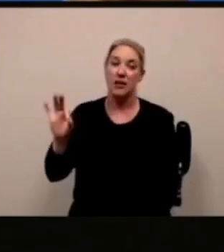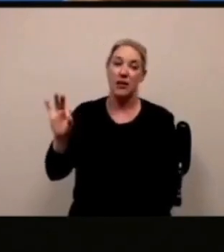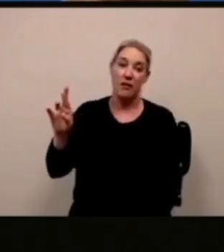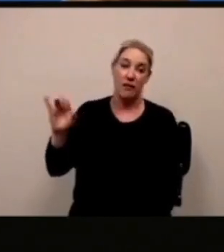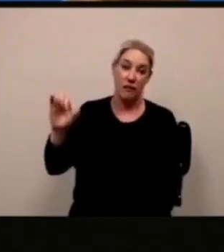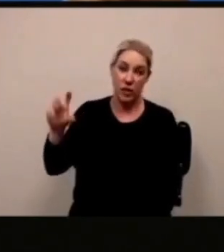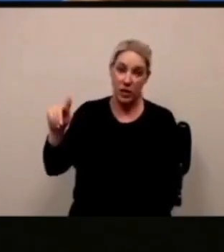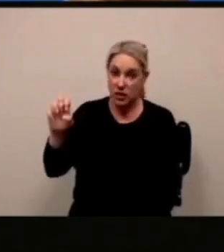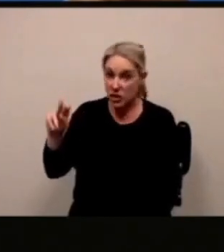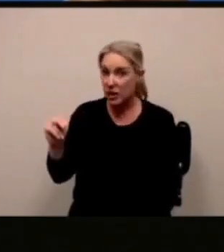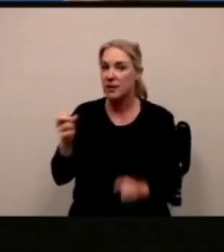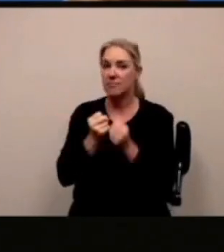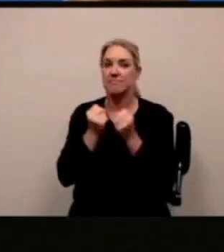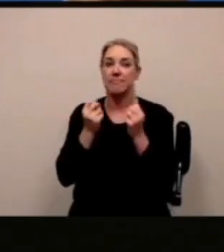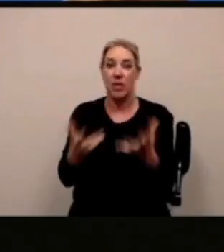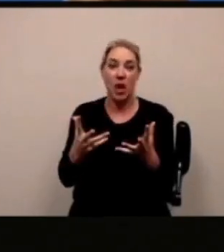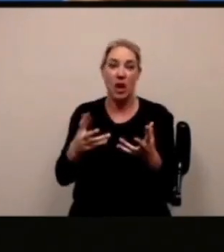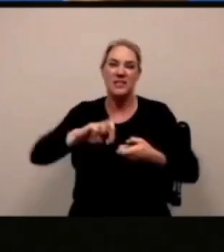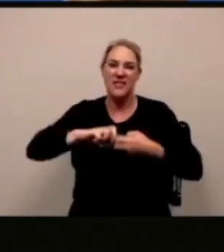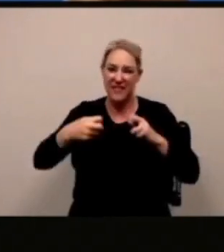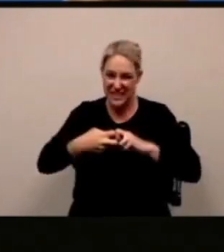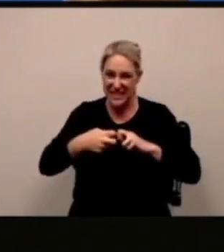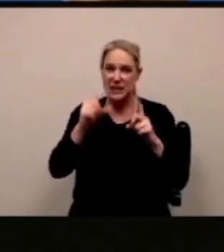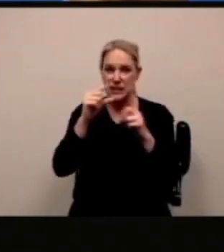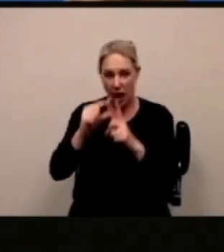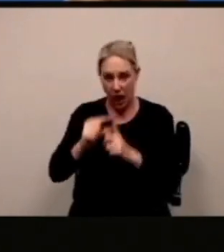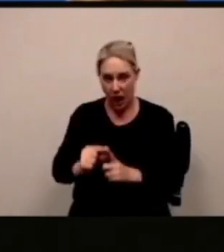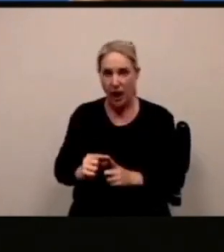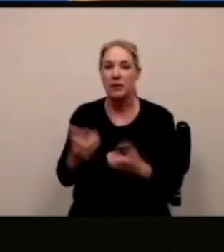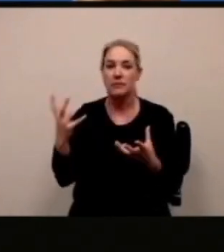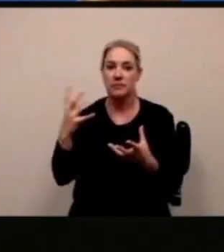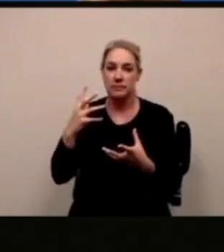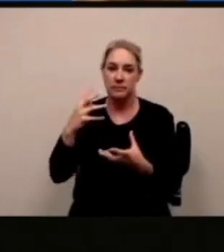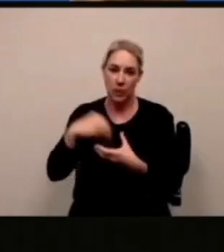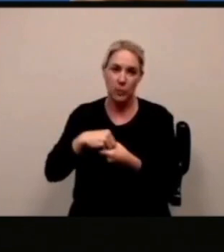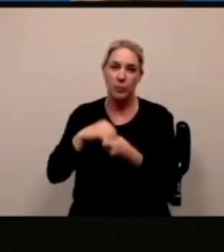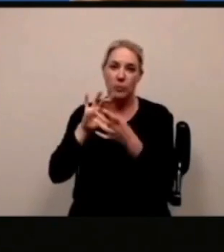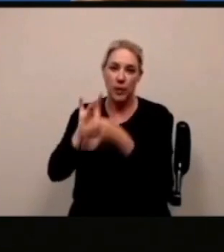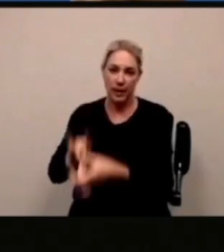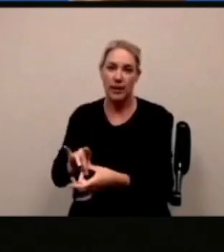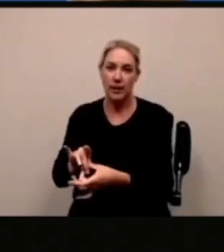movimento velocità frizione coalizione